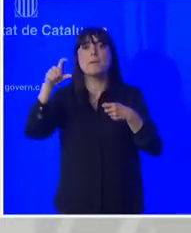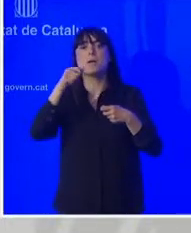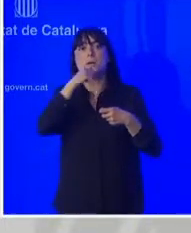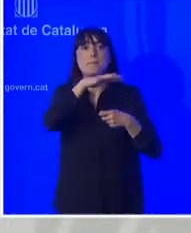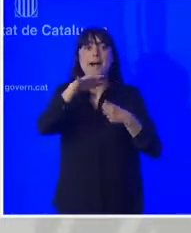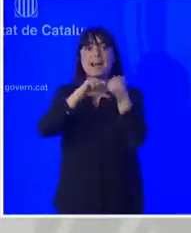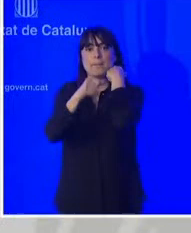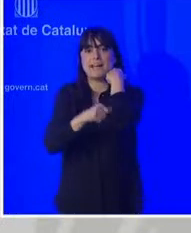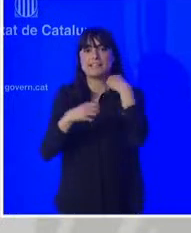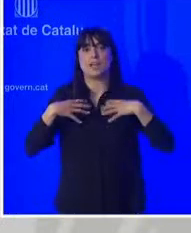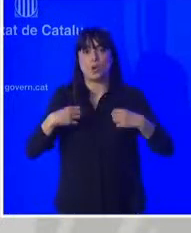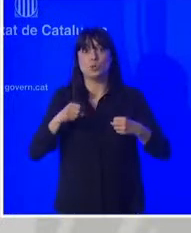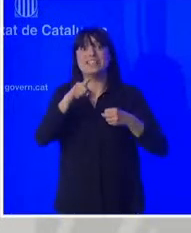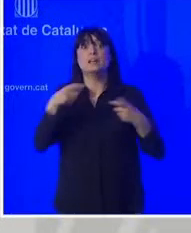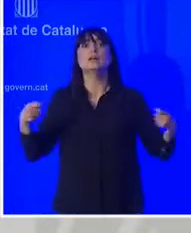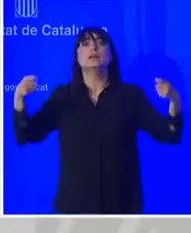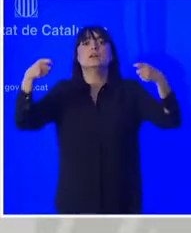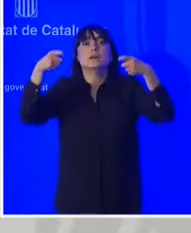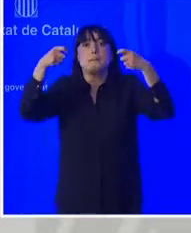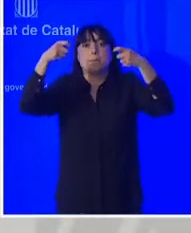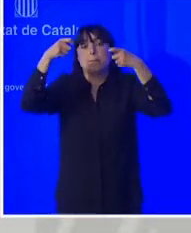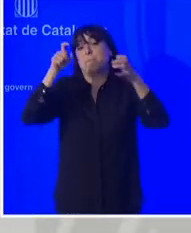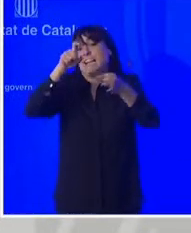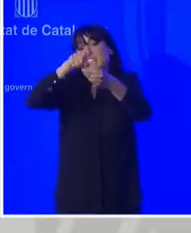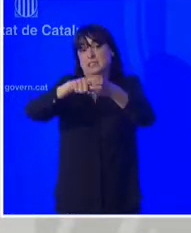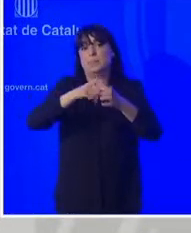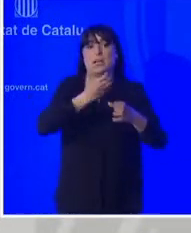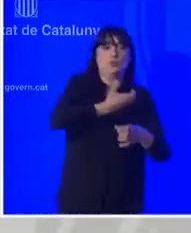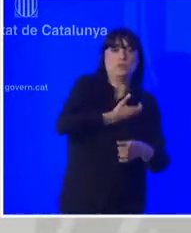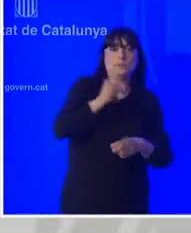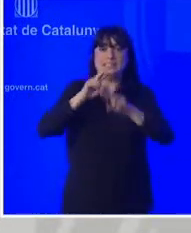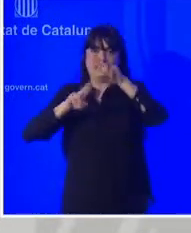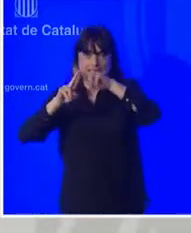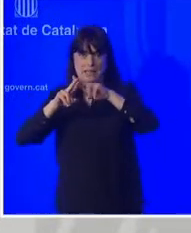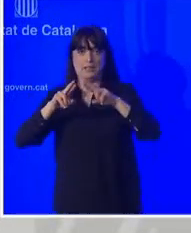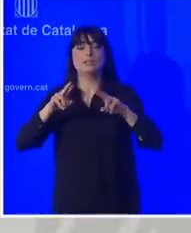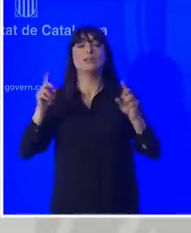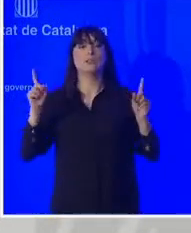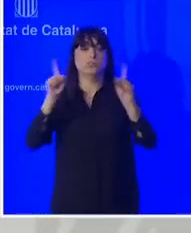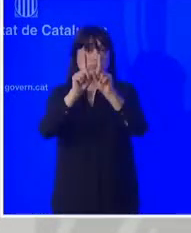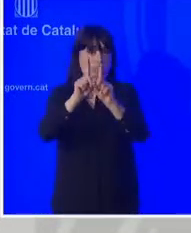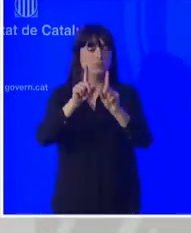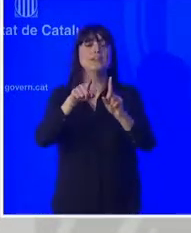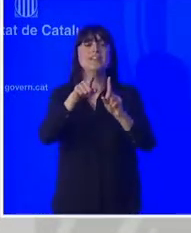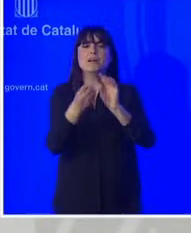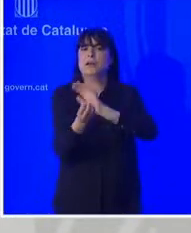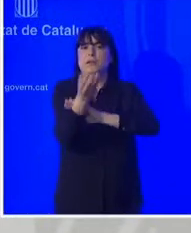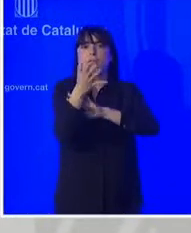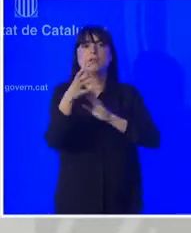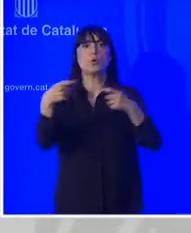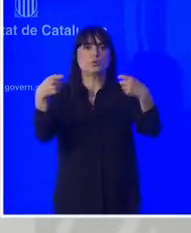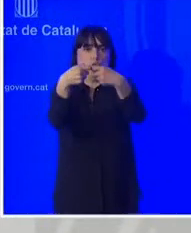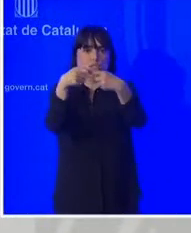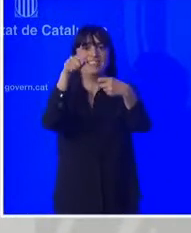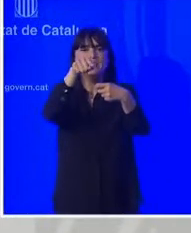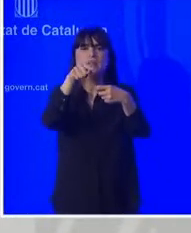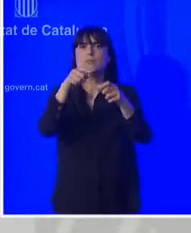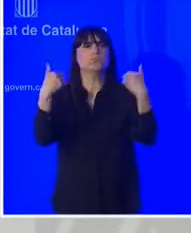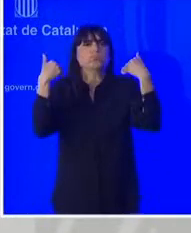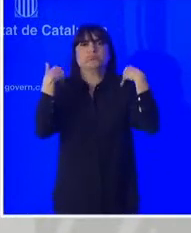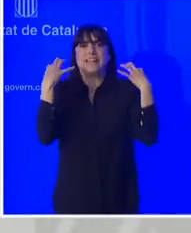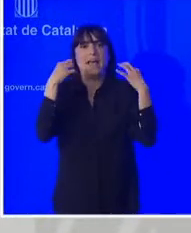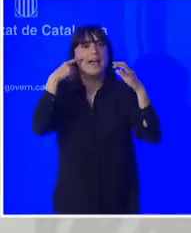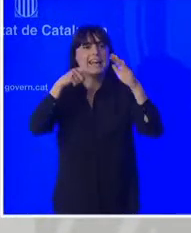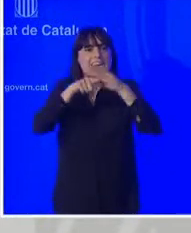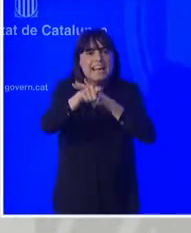per la Generalitat de Catalunya i per l'Ajuntament de Barcelona, té entre de les seves funcions la recerca en l'àmbit de la sanitat i de les